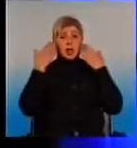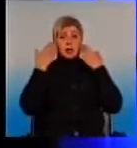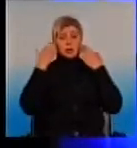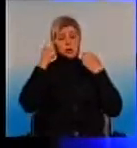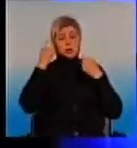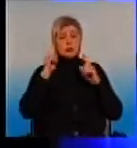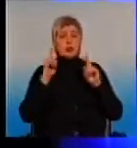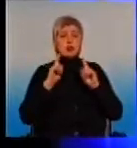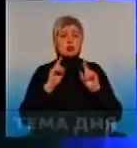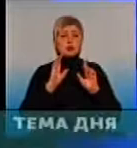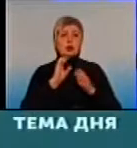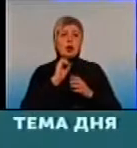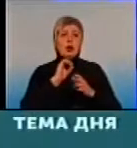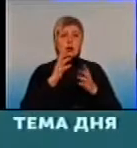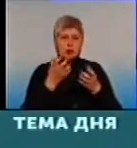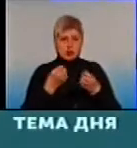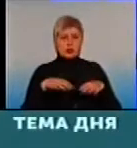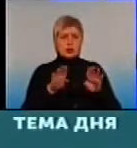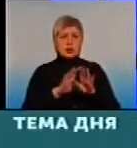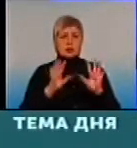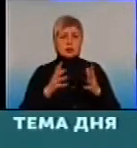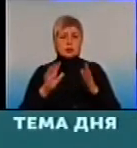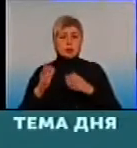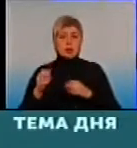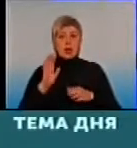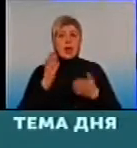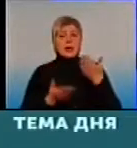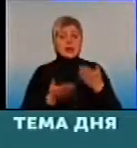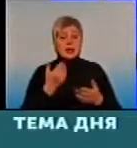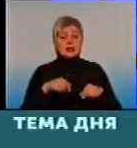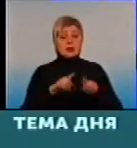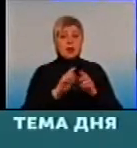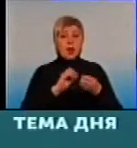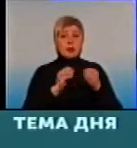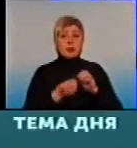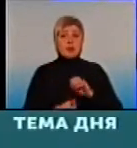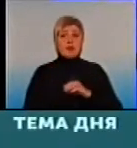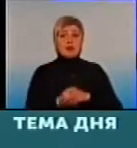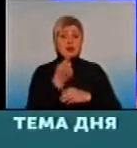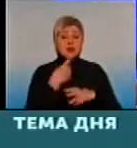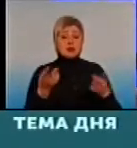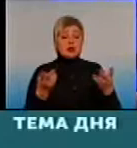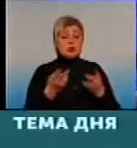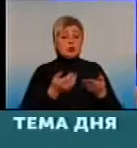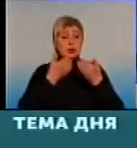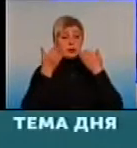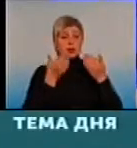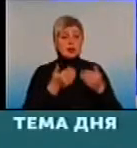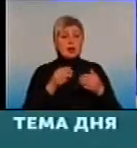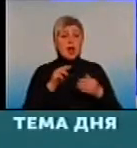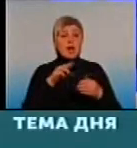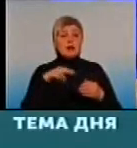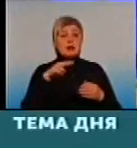в місті, особливо в Дніпропетровській. Але, якщо така проблема зникла, то треба звернутися в департамент